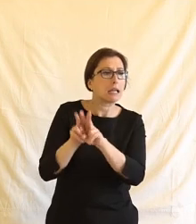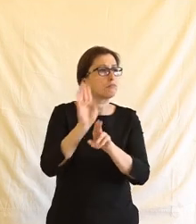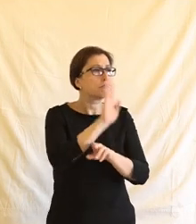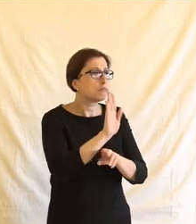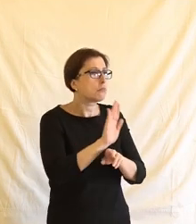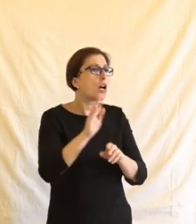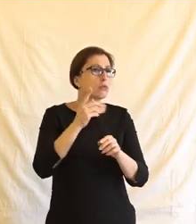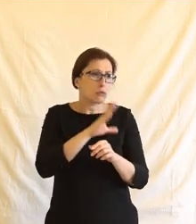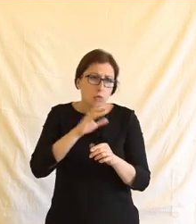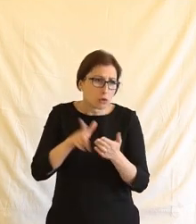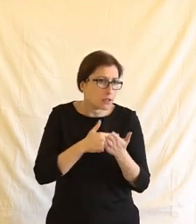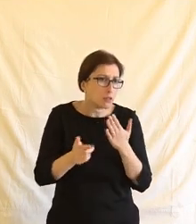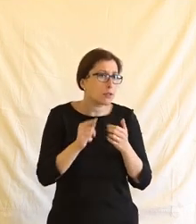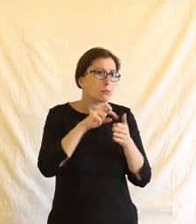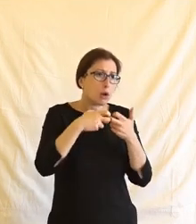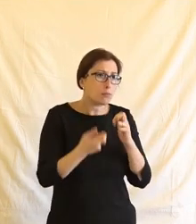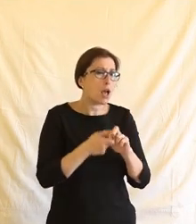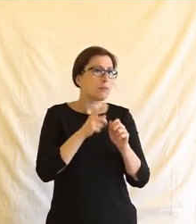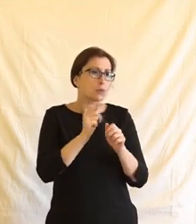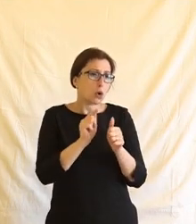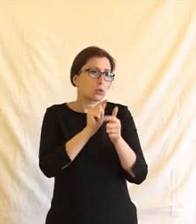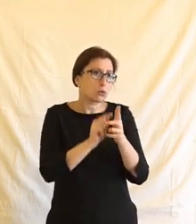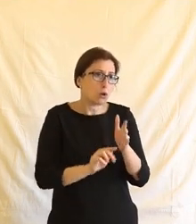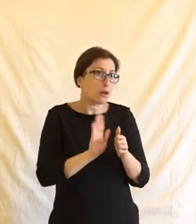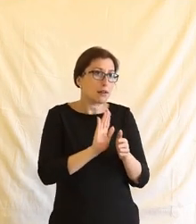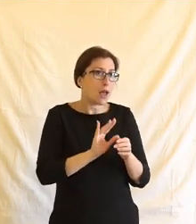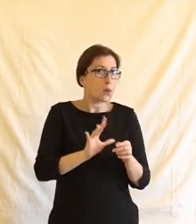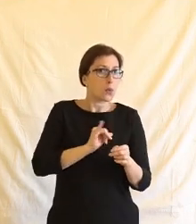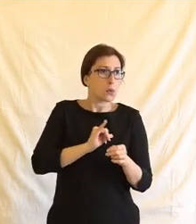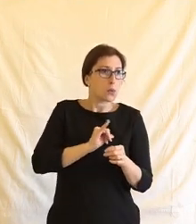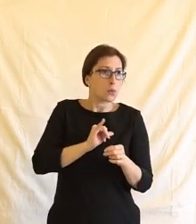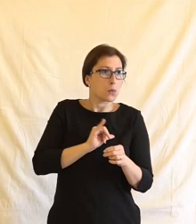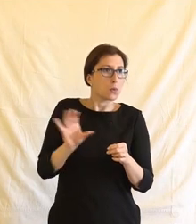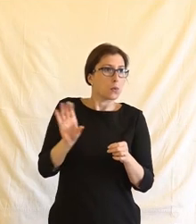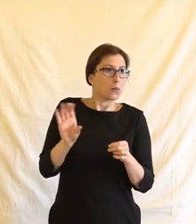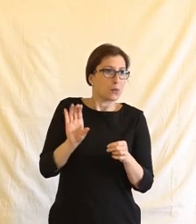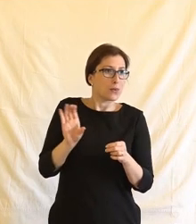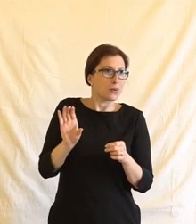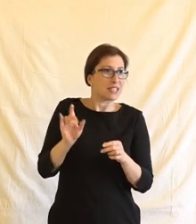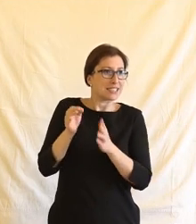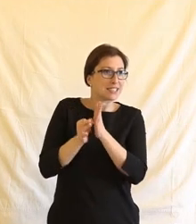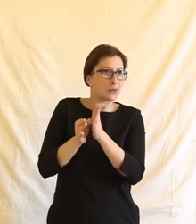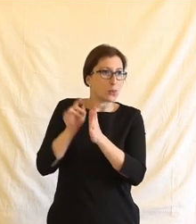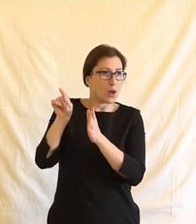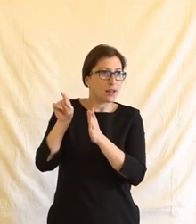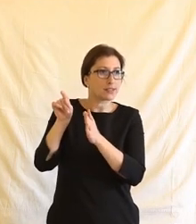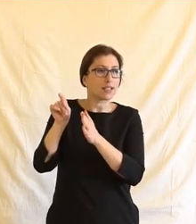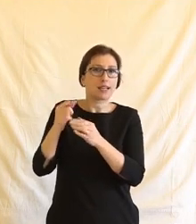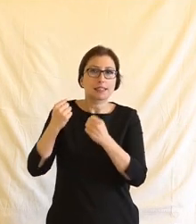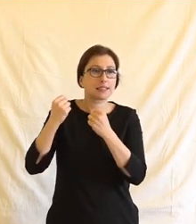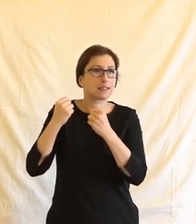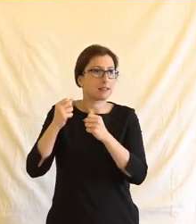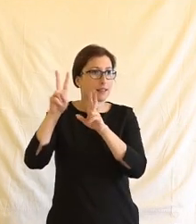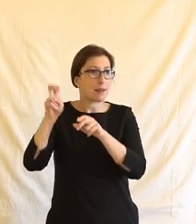a říkat ne, ale to přece není takový problém, jako pojďme prostě si nechat nějaký odstup, ale že naopak vlastně jako u těchto silných